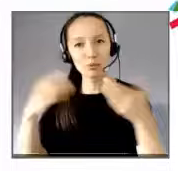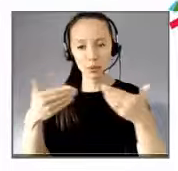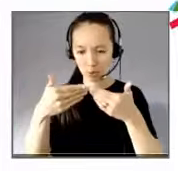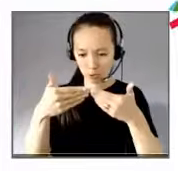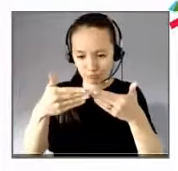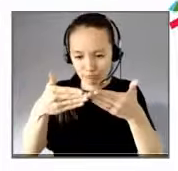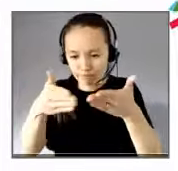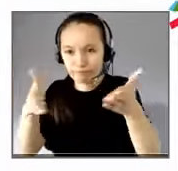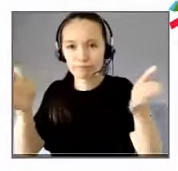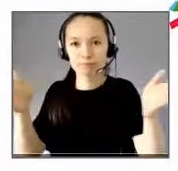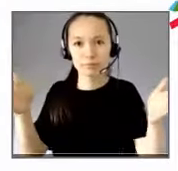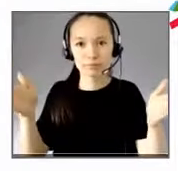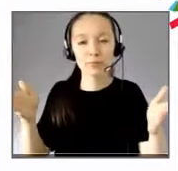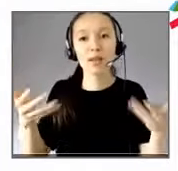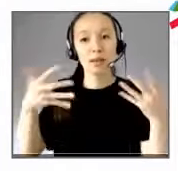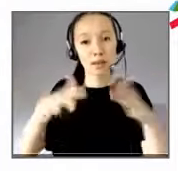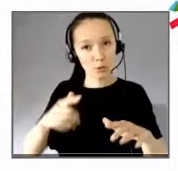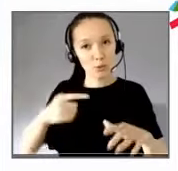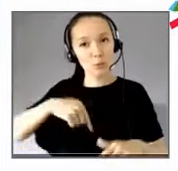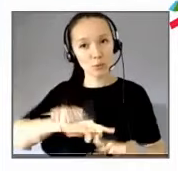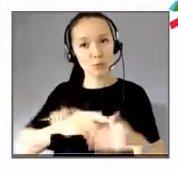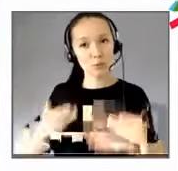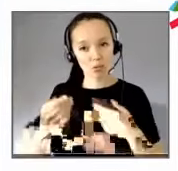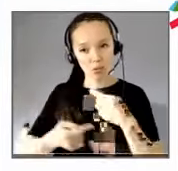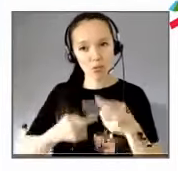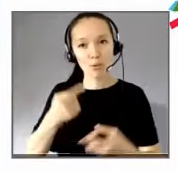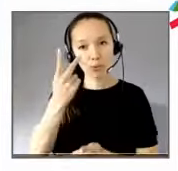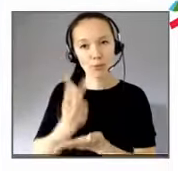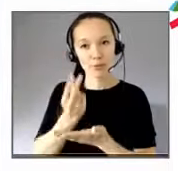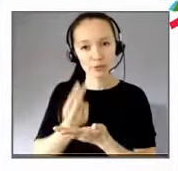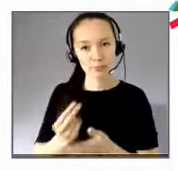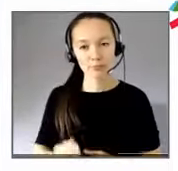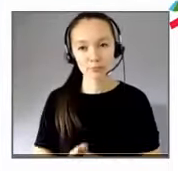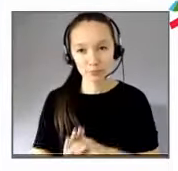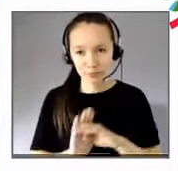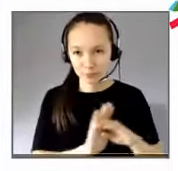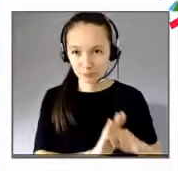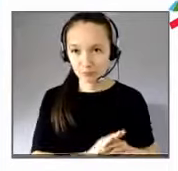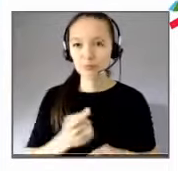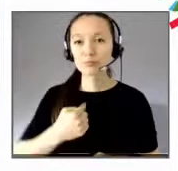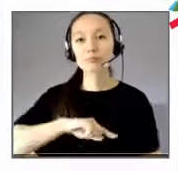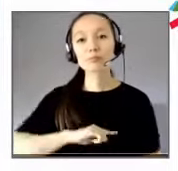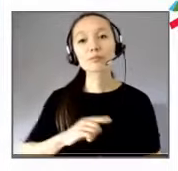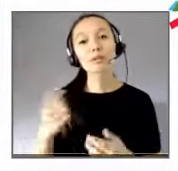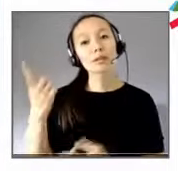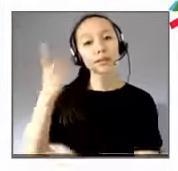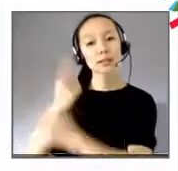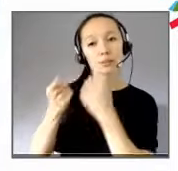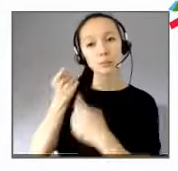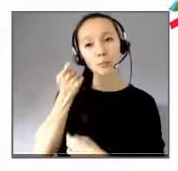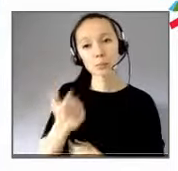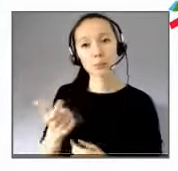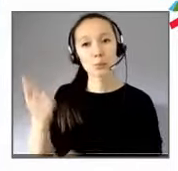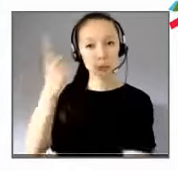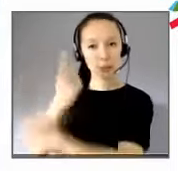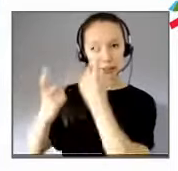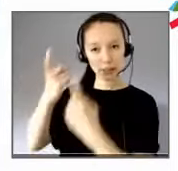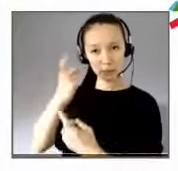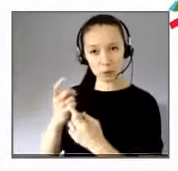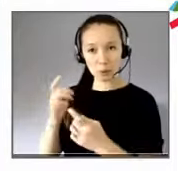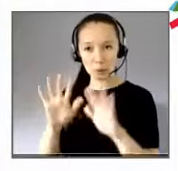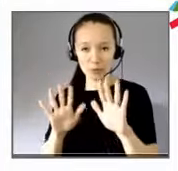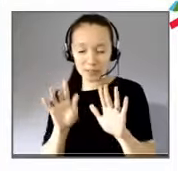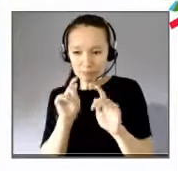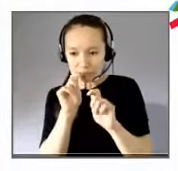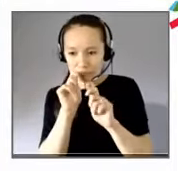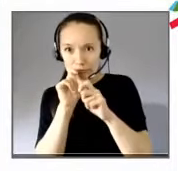... sur des terrains inconnus, d'aborder des questions qui sont peu posées en entreprise. Pourquoi pas un peu tabou ? Les organisateurs